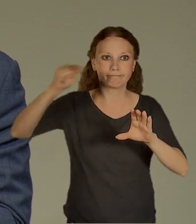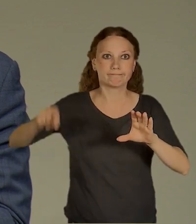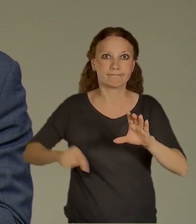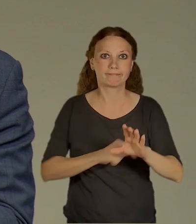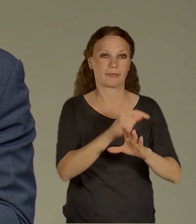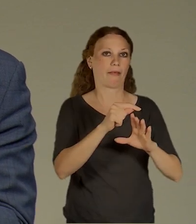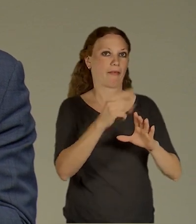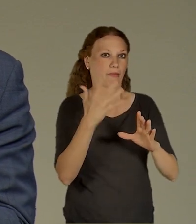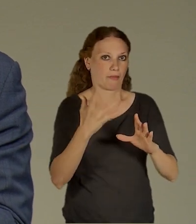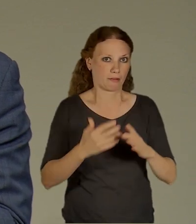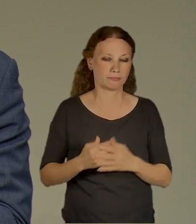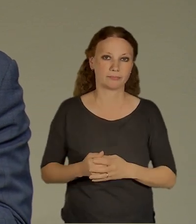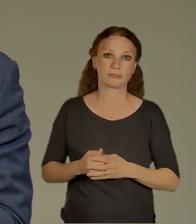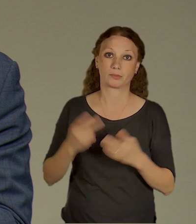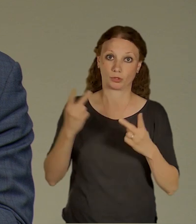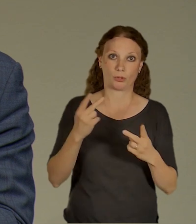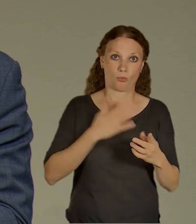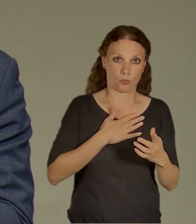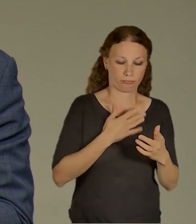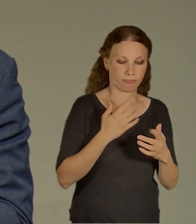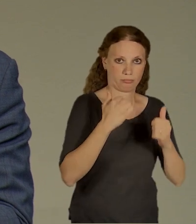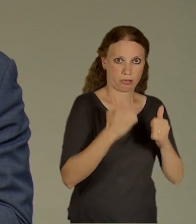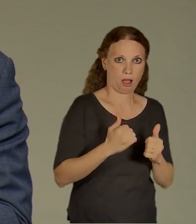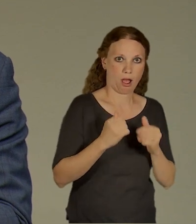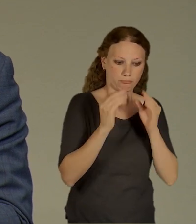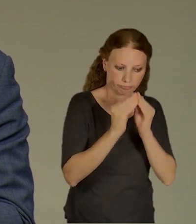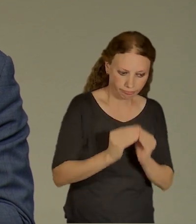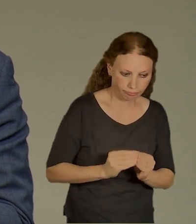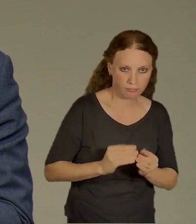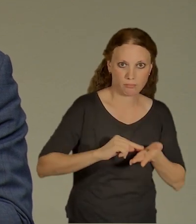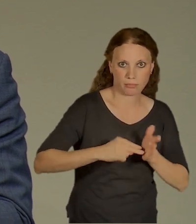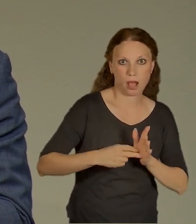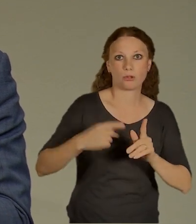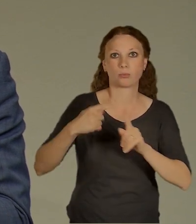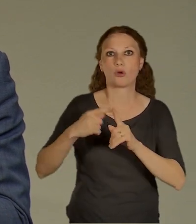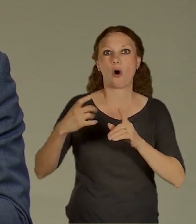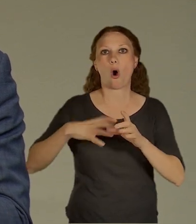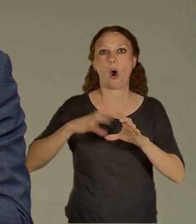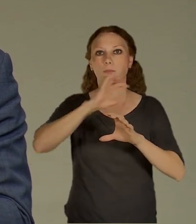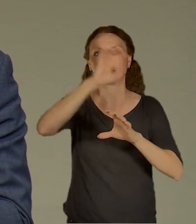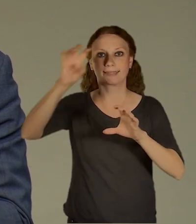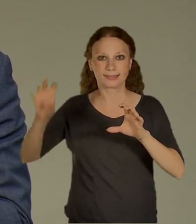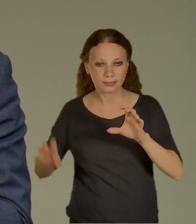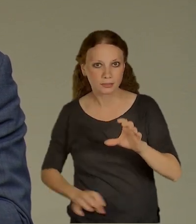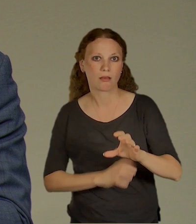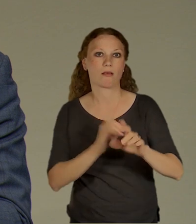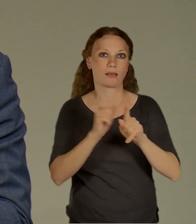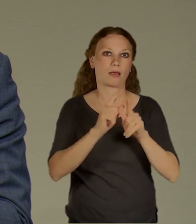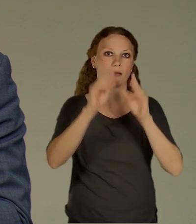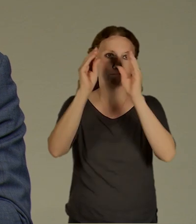samostatně Praha, samostatně ty obce okolo a středočeský kraj má nějaký zůrky. Ale